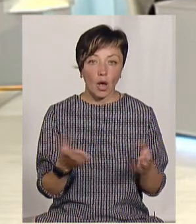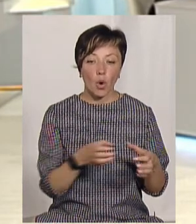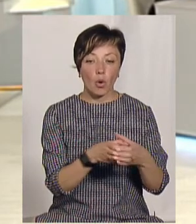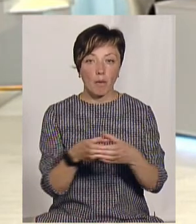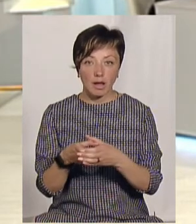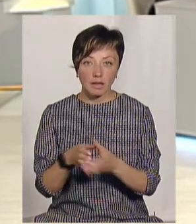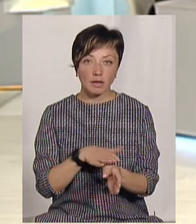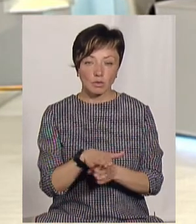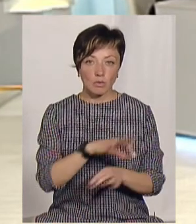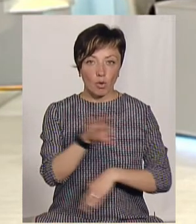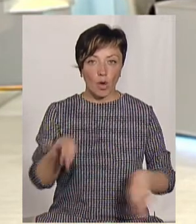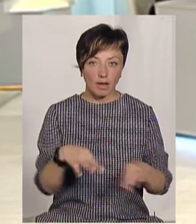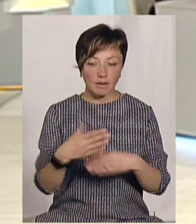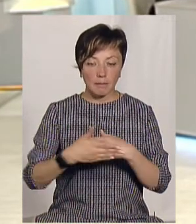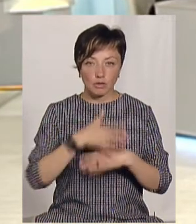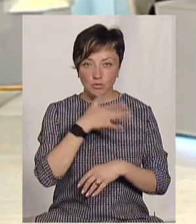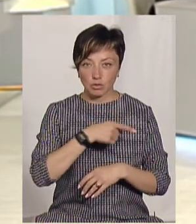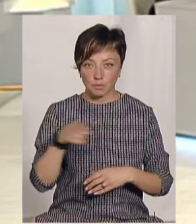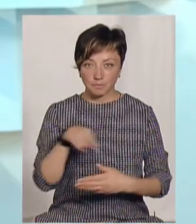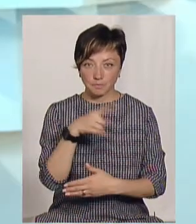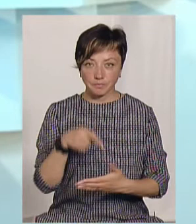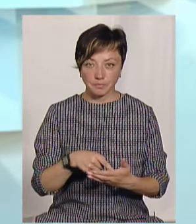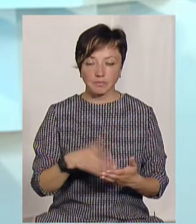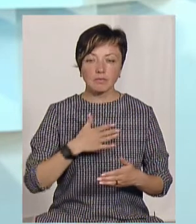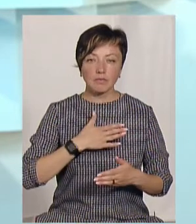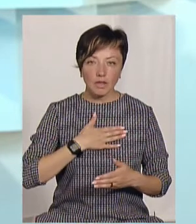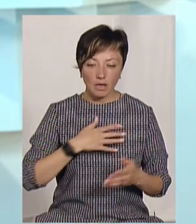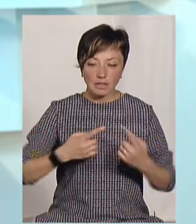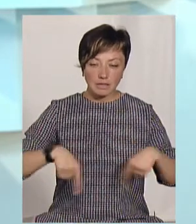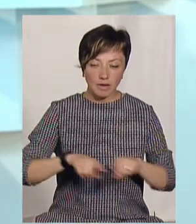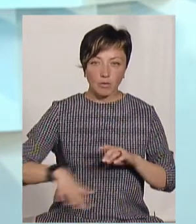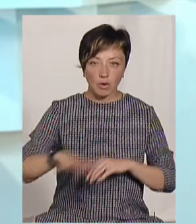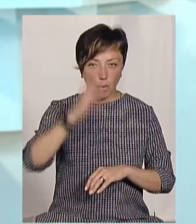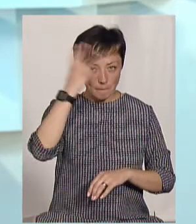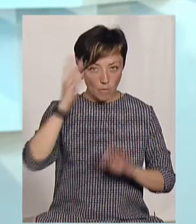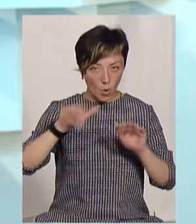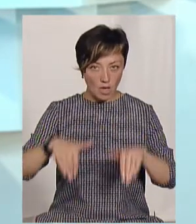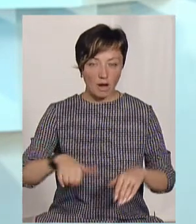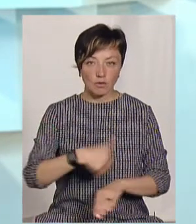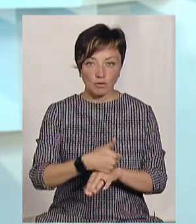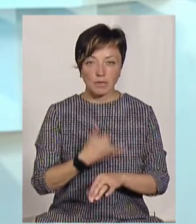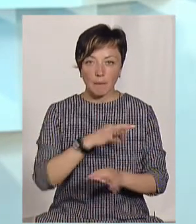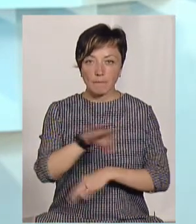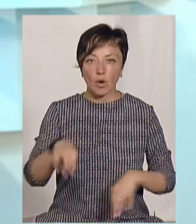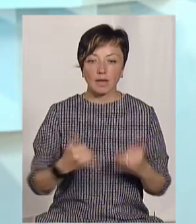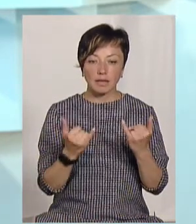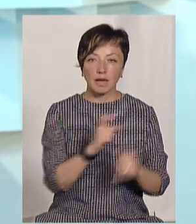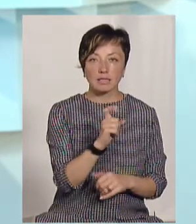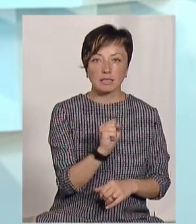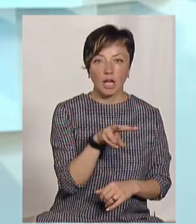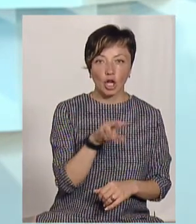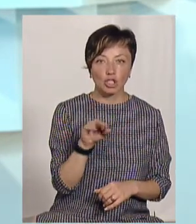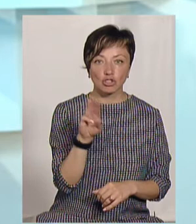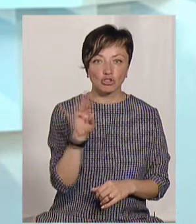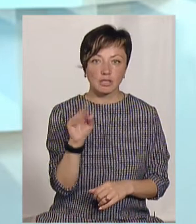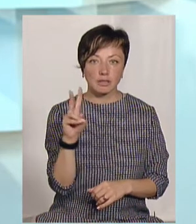громадах реалізуються проекти найближчим часом? Сферою нашої діяльності є поділля в основному. Ми зараз робимо проєкт для Заліщиків, цікаве